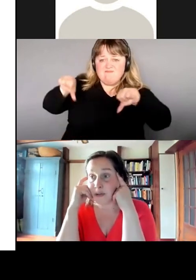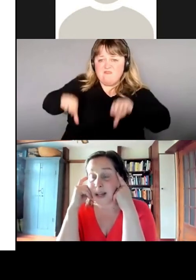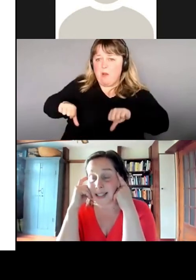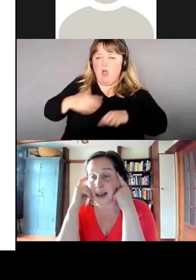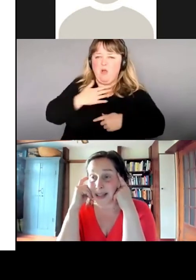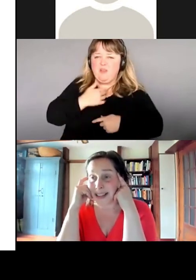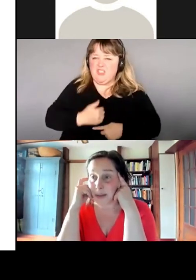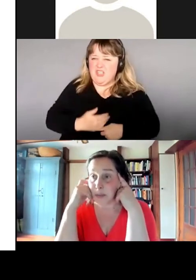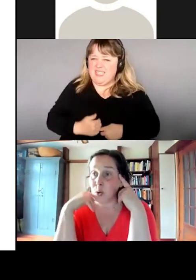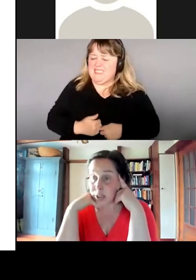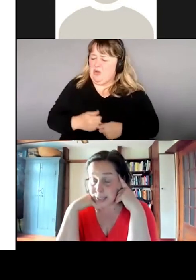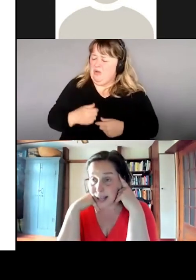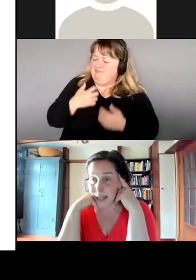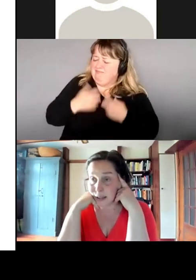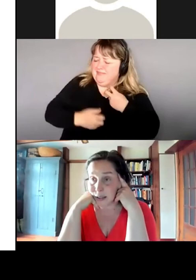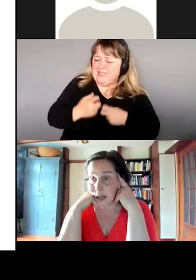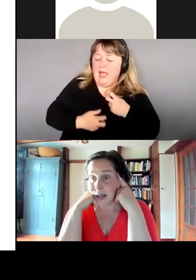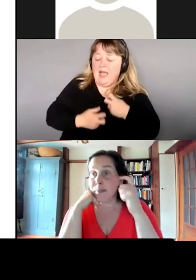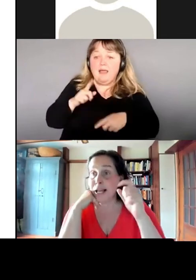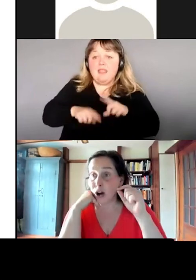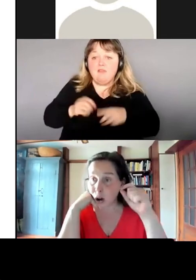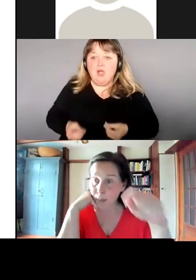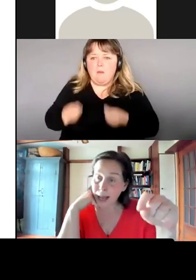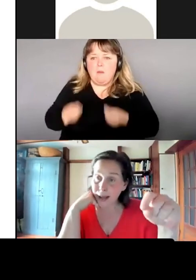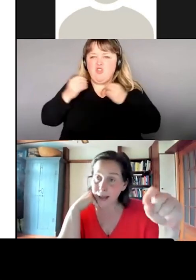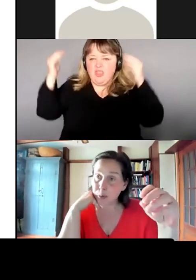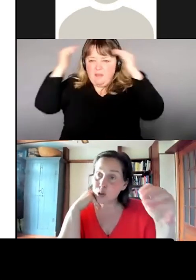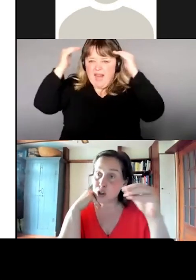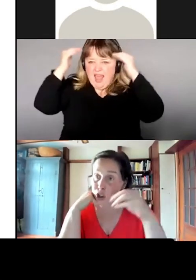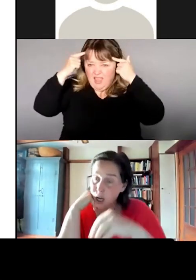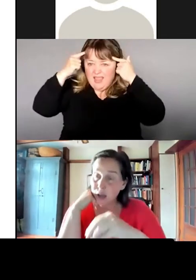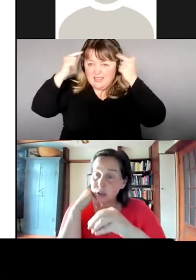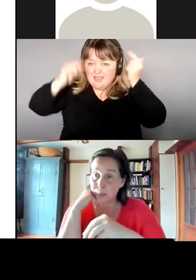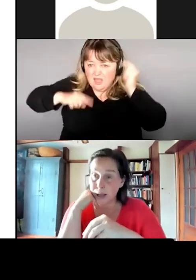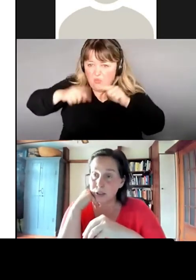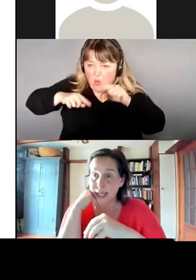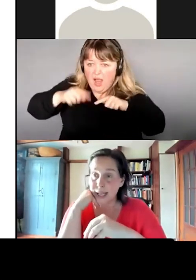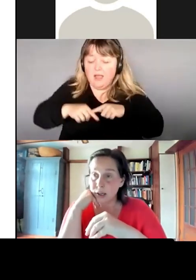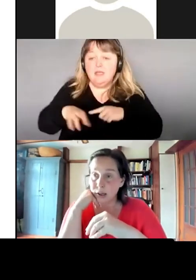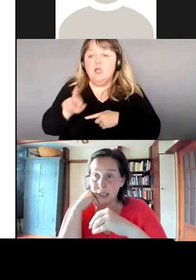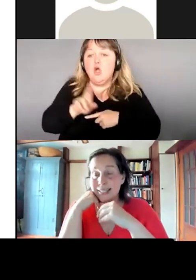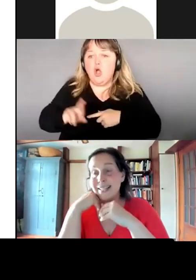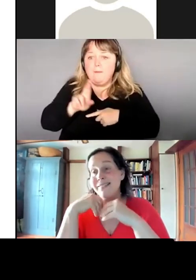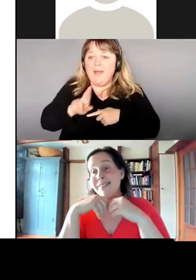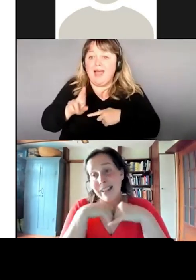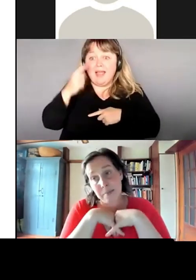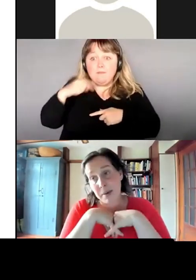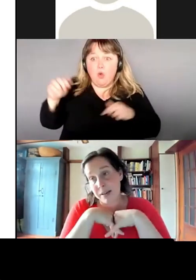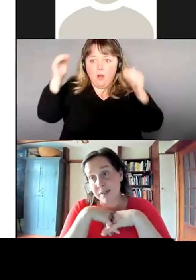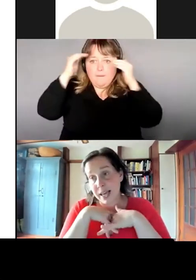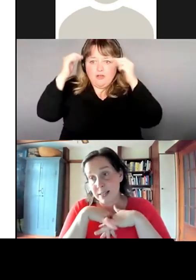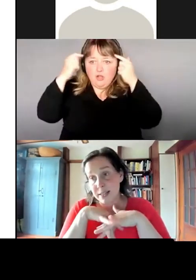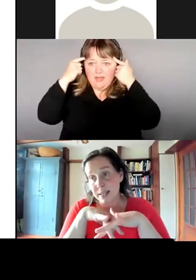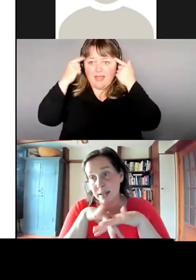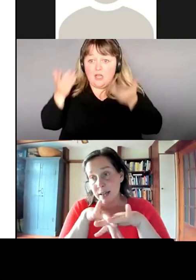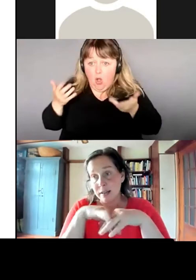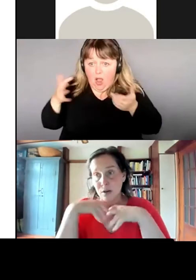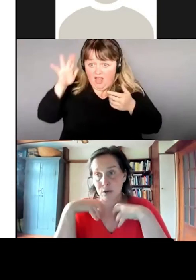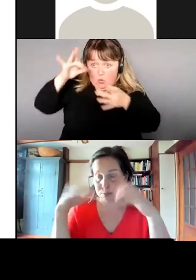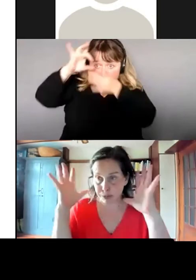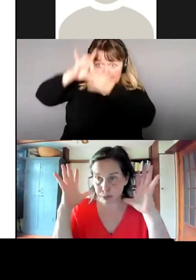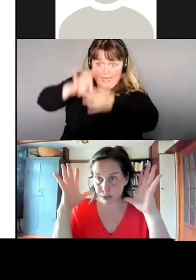bien, des fois, ça amène des maux de tête. Le romarin, pour ce genre de mal de tête-là, il est vraiment efficace.